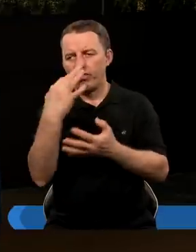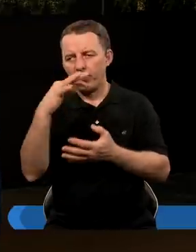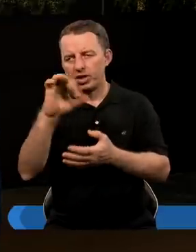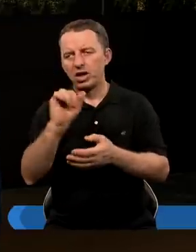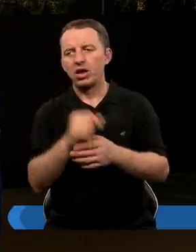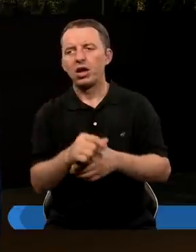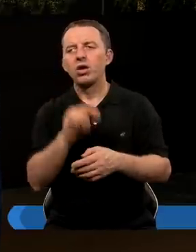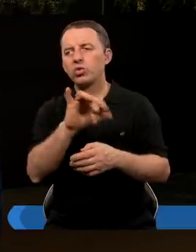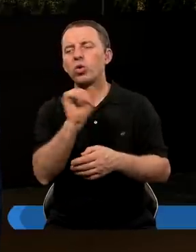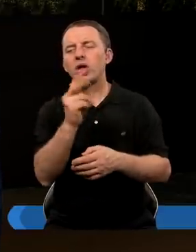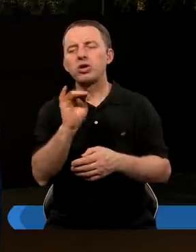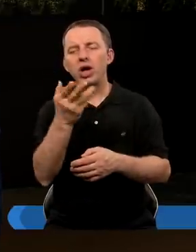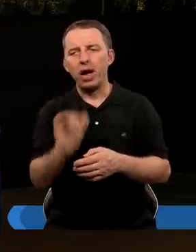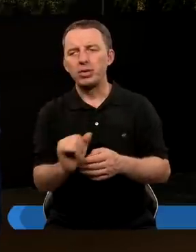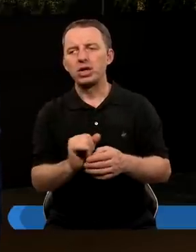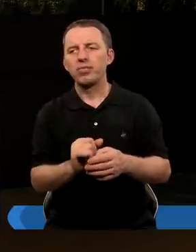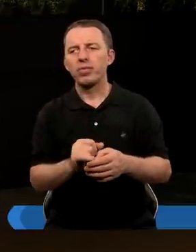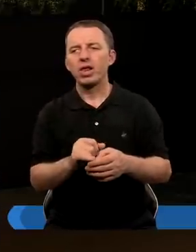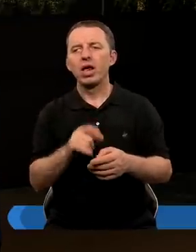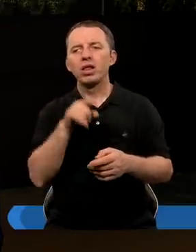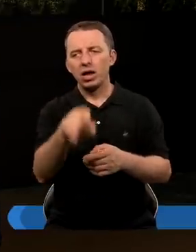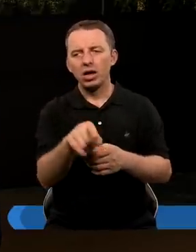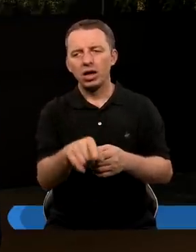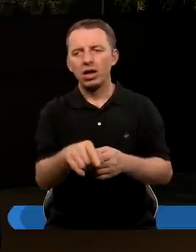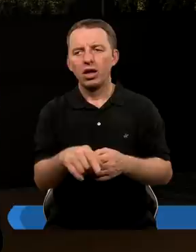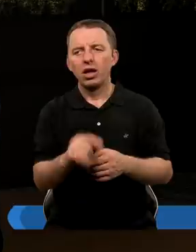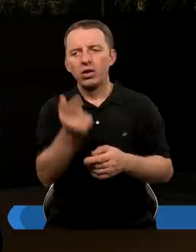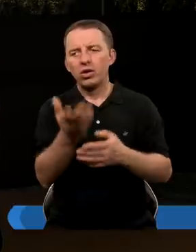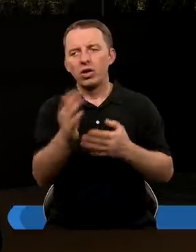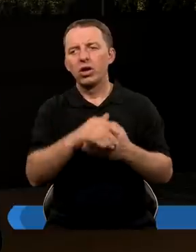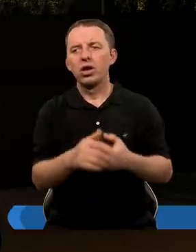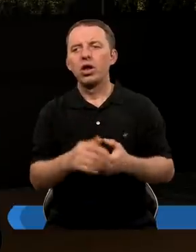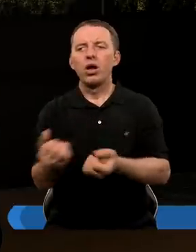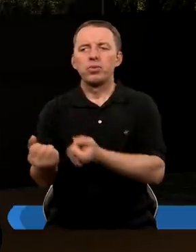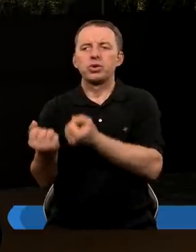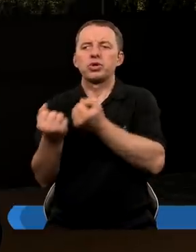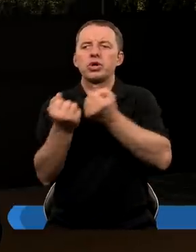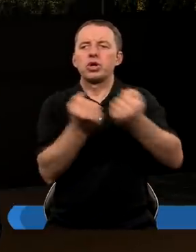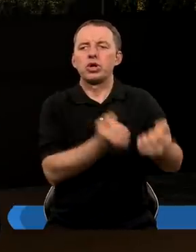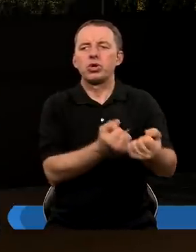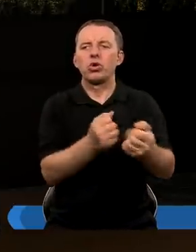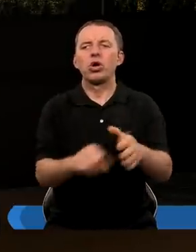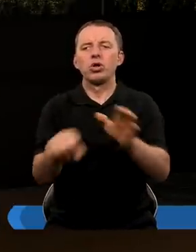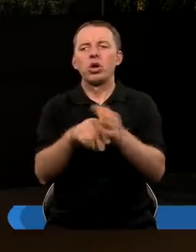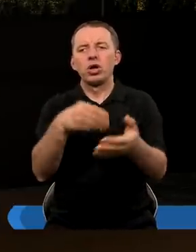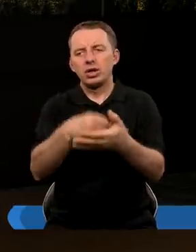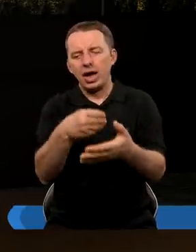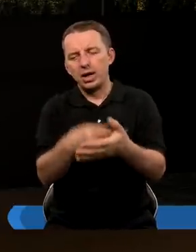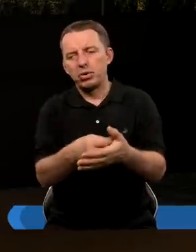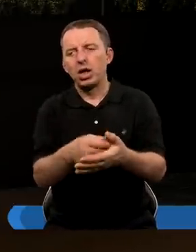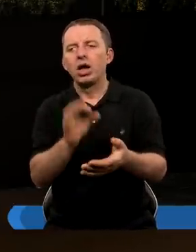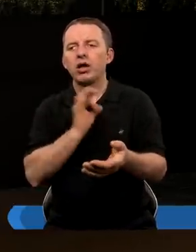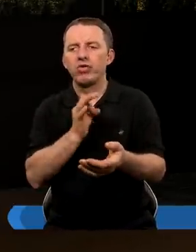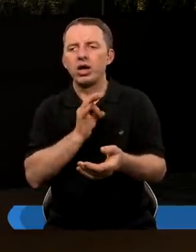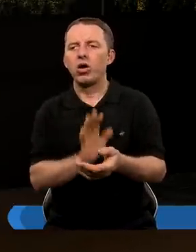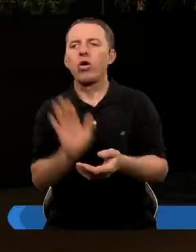zwycięstwa nad Judejczykami. I jak jest napisane w drugim wersecie, on to przyniósł do skarbca swojego